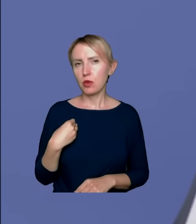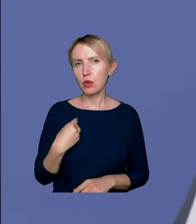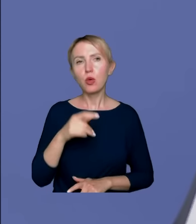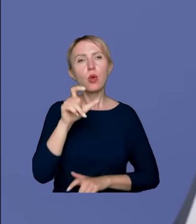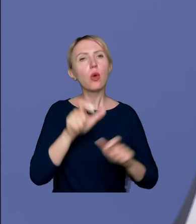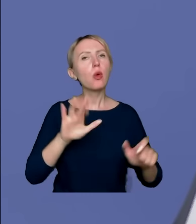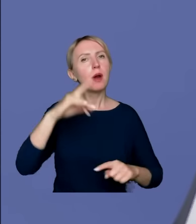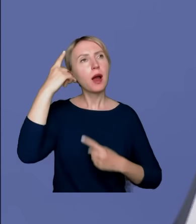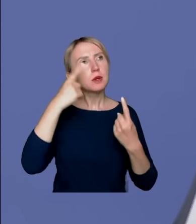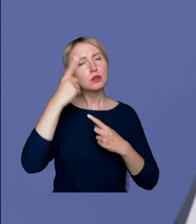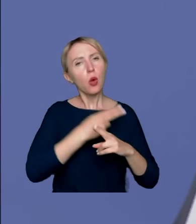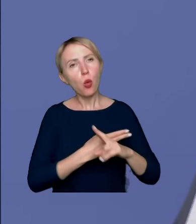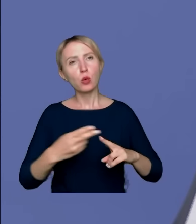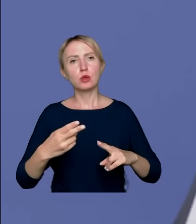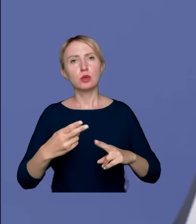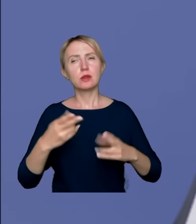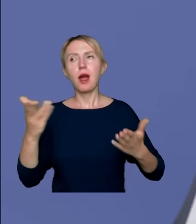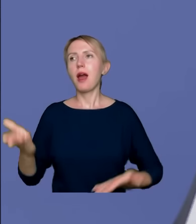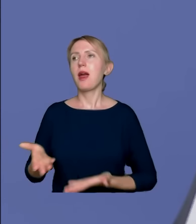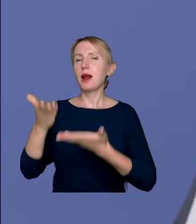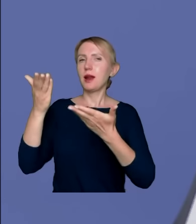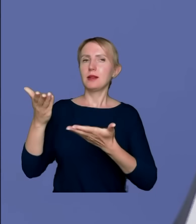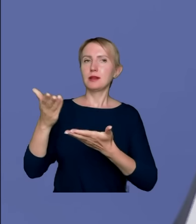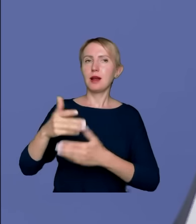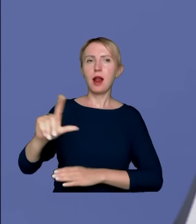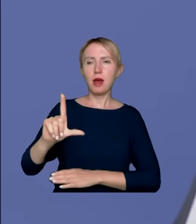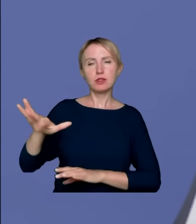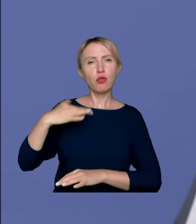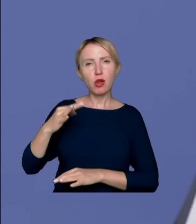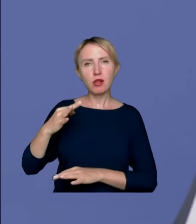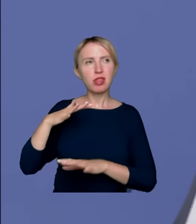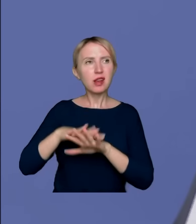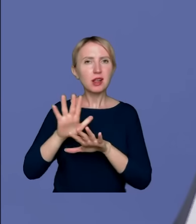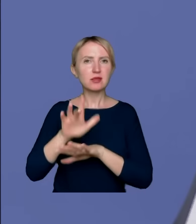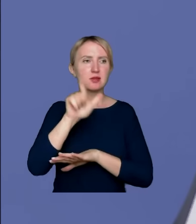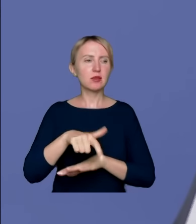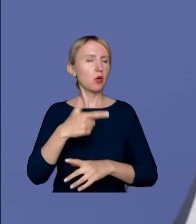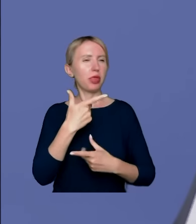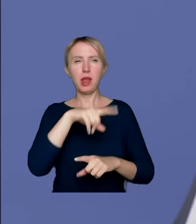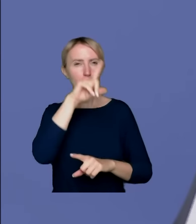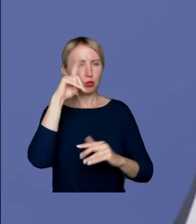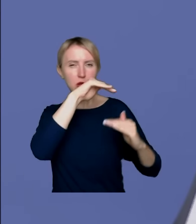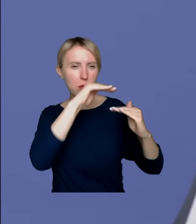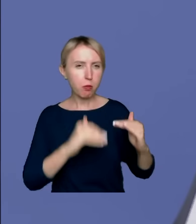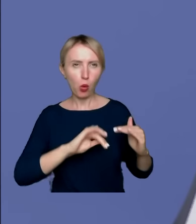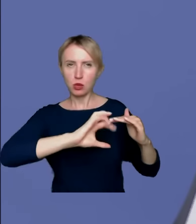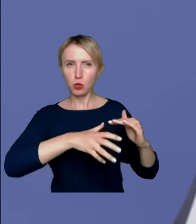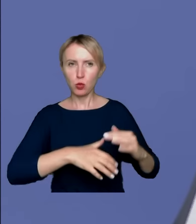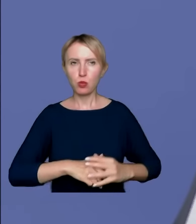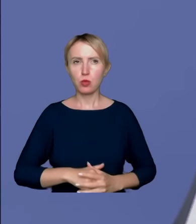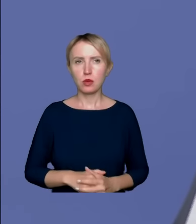konserwatywnych są przez tę elitę lewicowo-liberalną po prostu traktowane jak podludzie. I tutaj widzę te